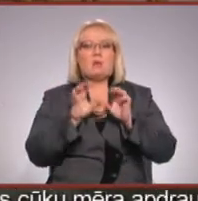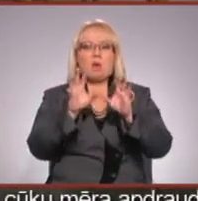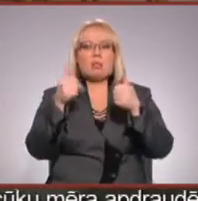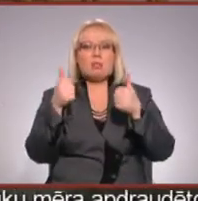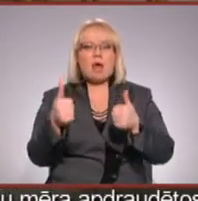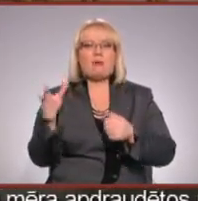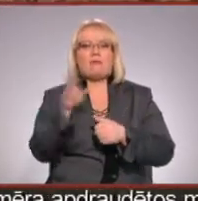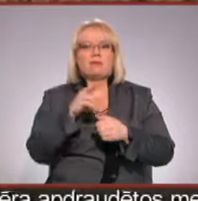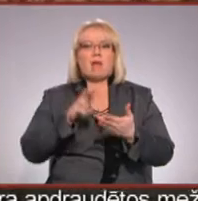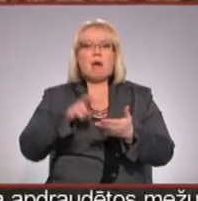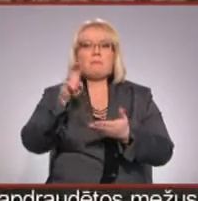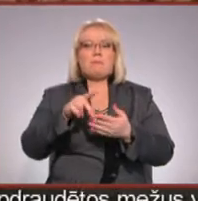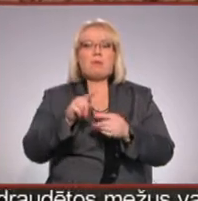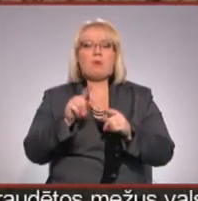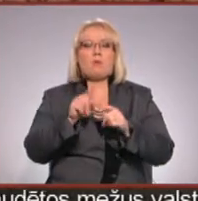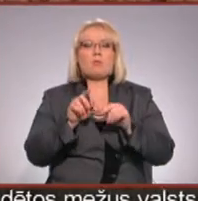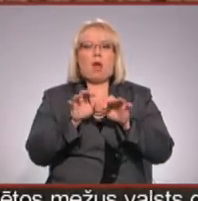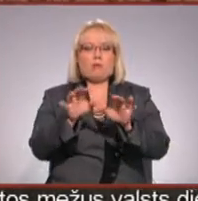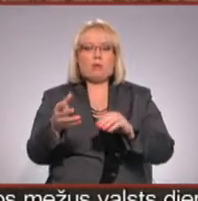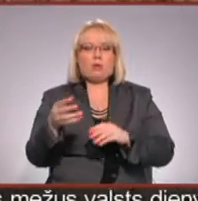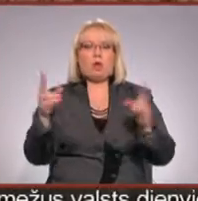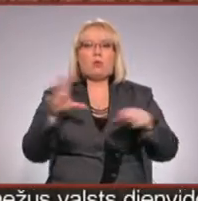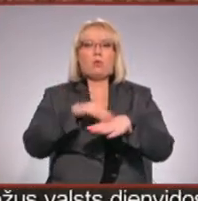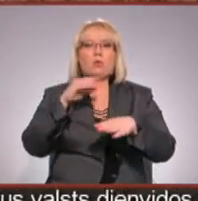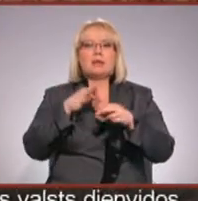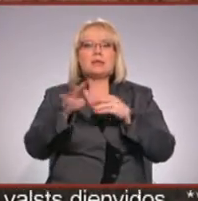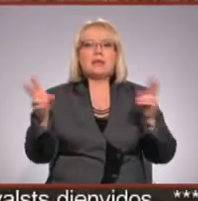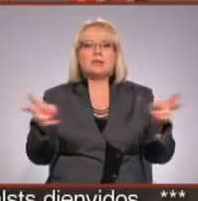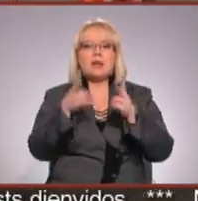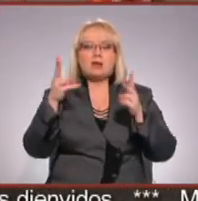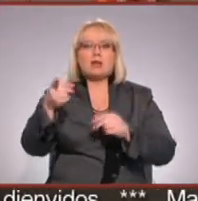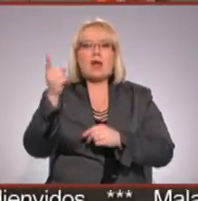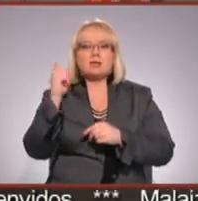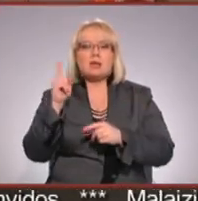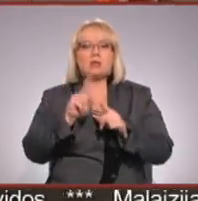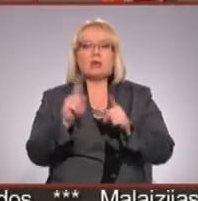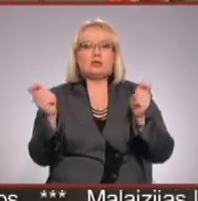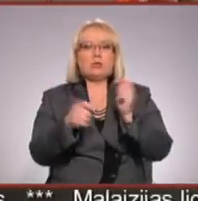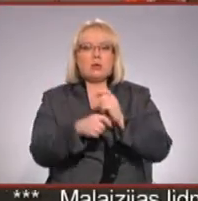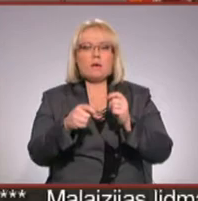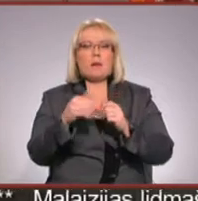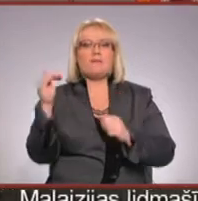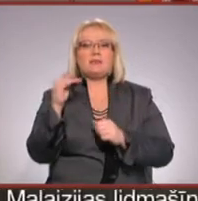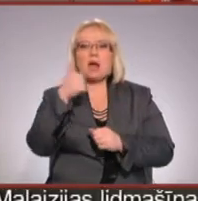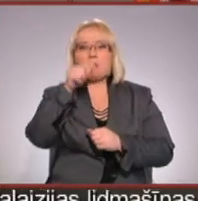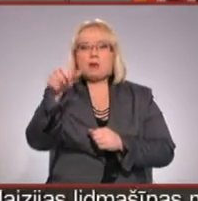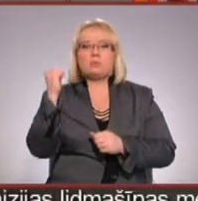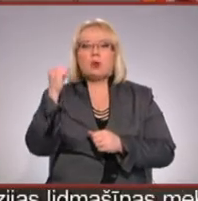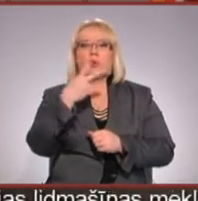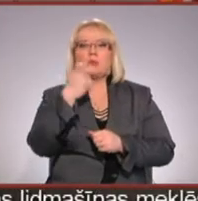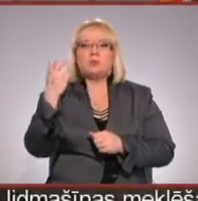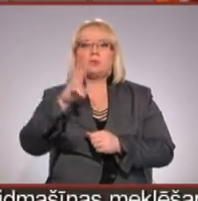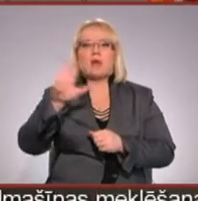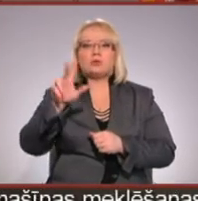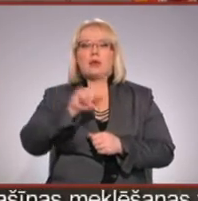visi abinieki un rāpuļi. Kūles dedzināšana ir aizliekta un administratīva sodāma. Fiziskajām personām draud no 280